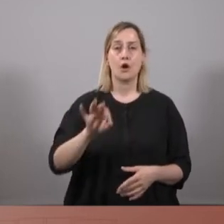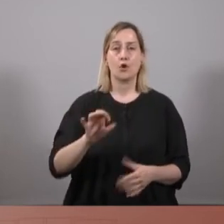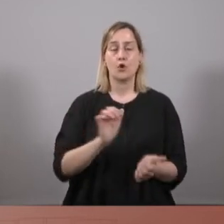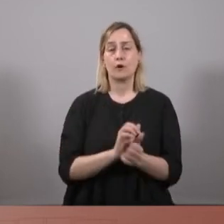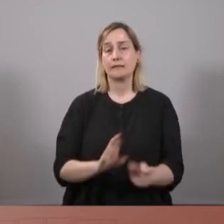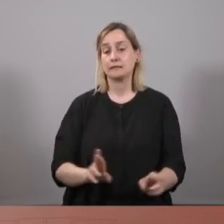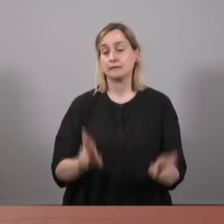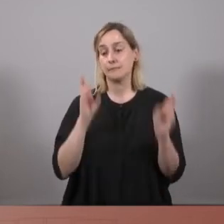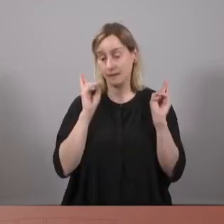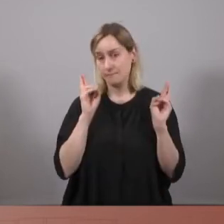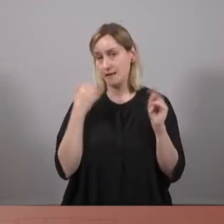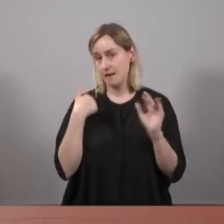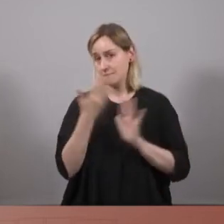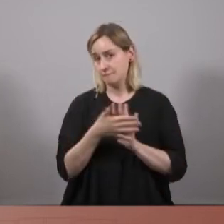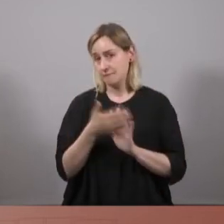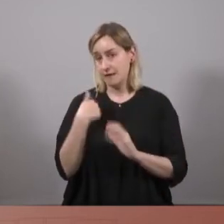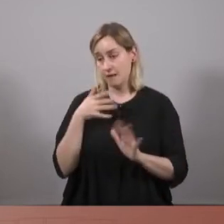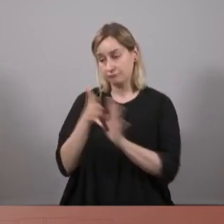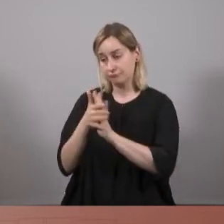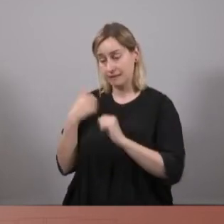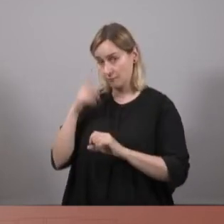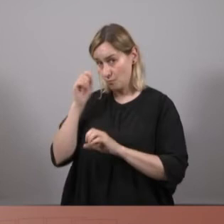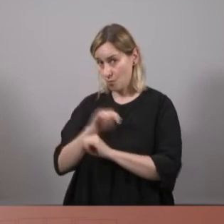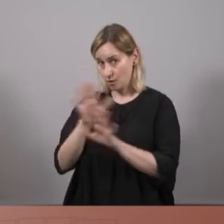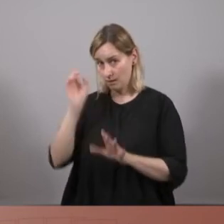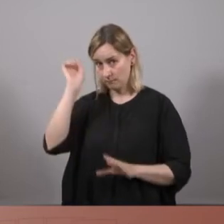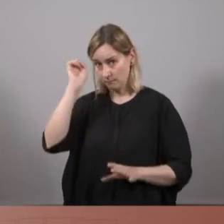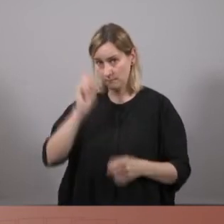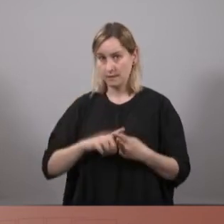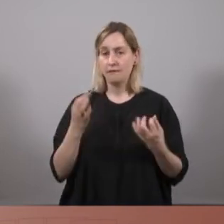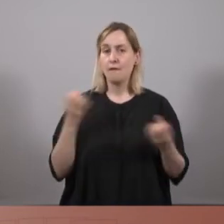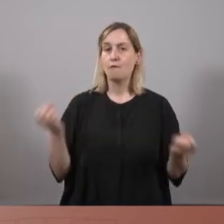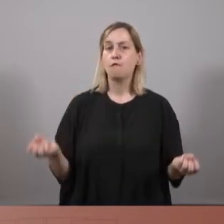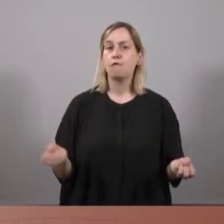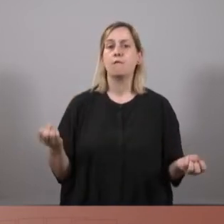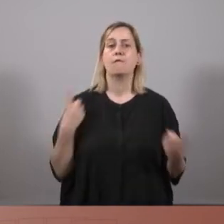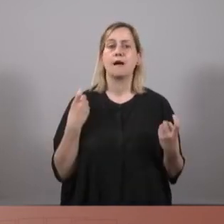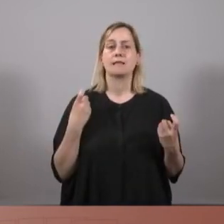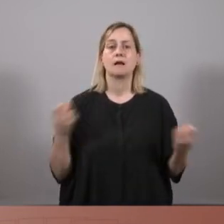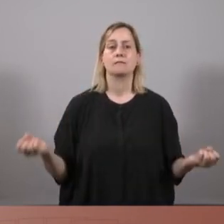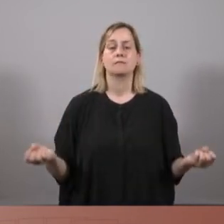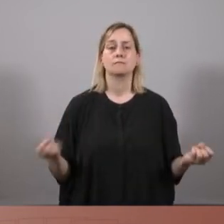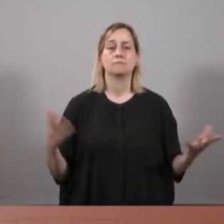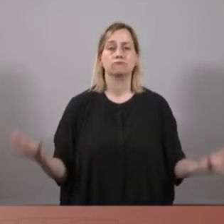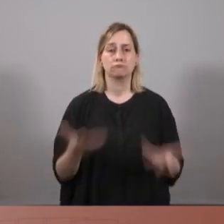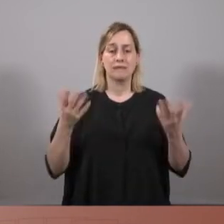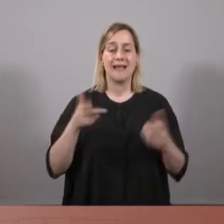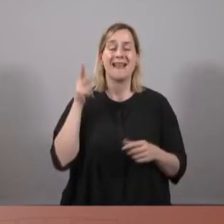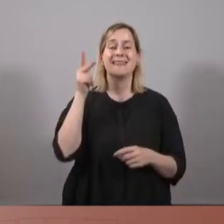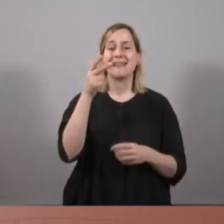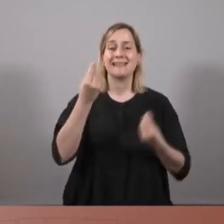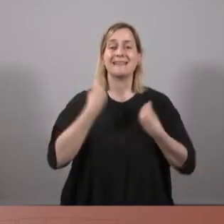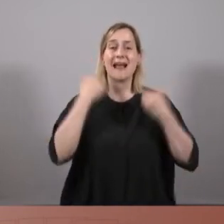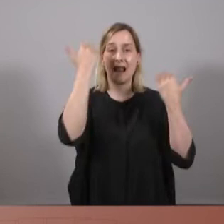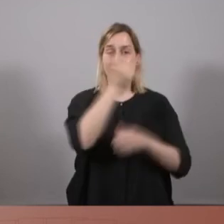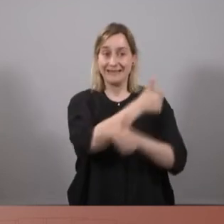que n'hagin parlat i que li hagi aclarit que, efectivament, cal fomentar el dret a l'habitatge per sobre de l